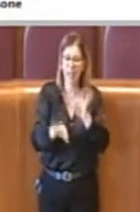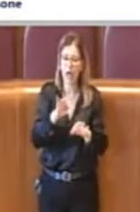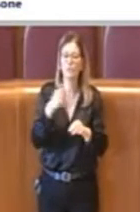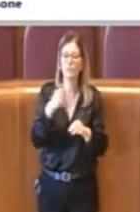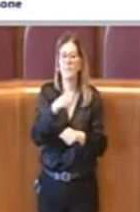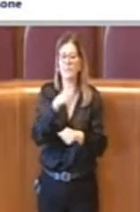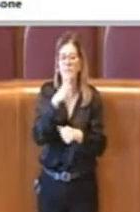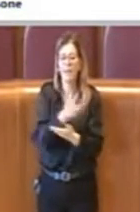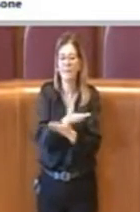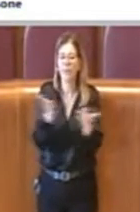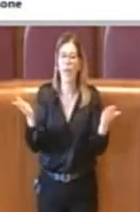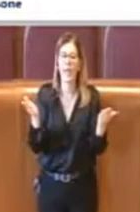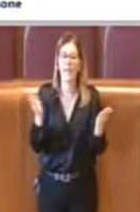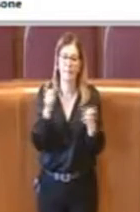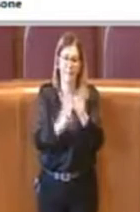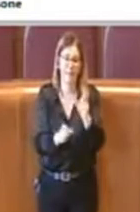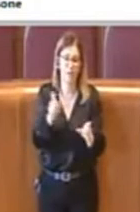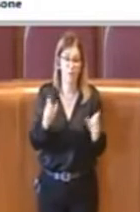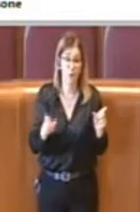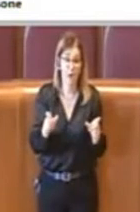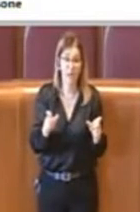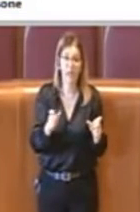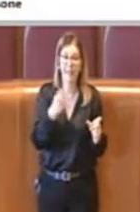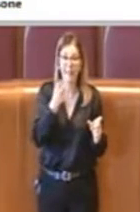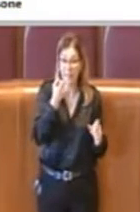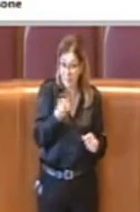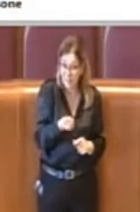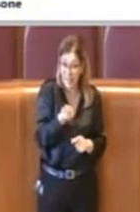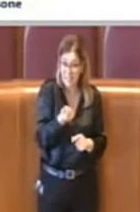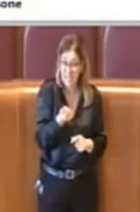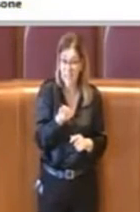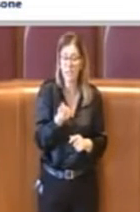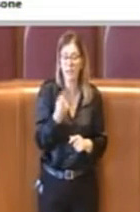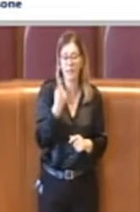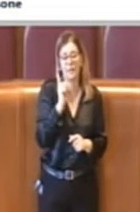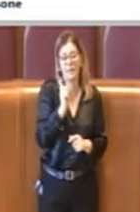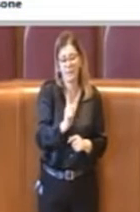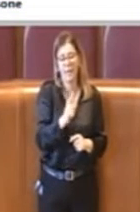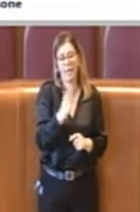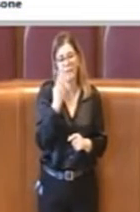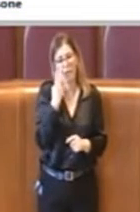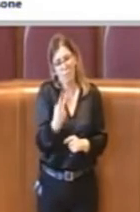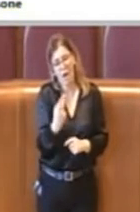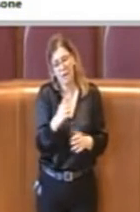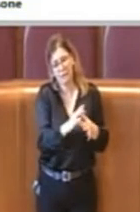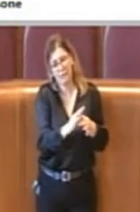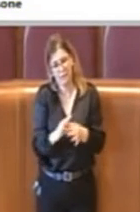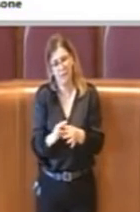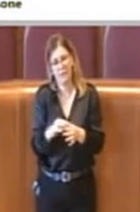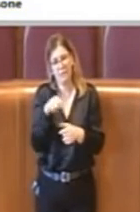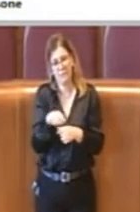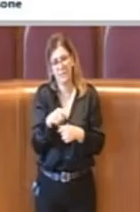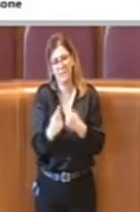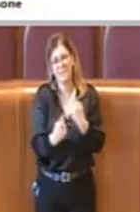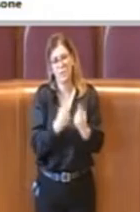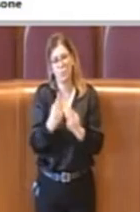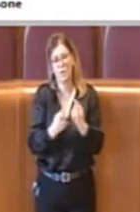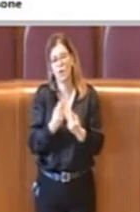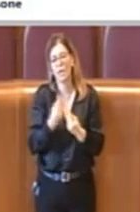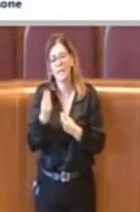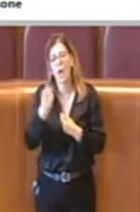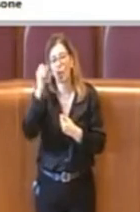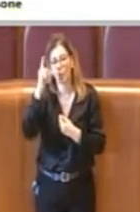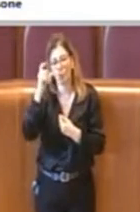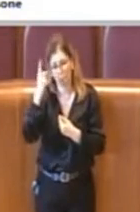e la politica dei prezzi dovrà necessariamente riflettere questa funzione primaria anche vista la sostanziale